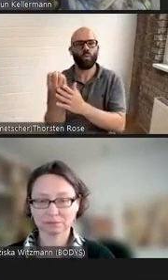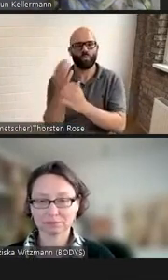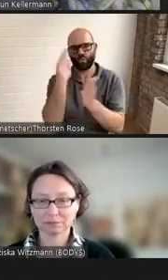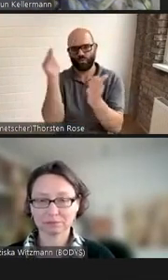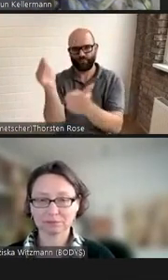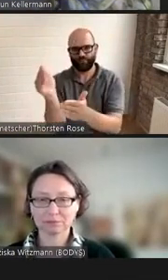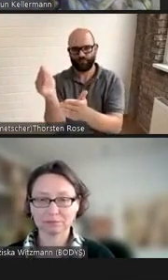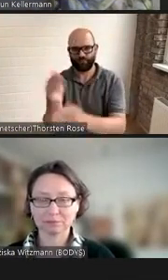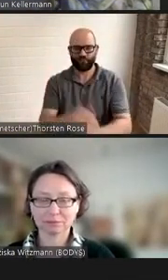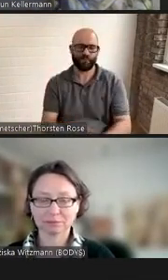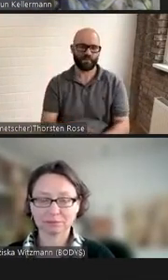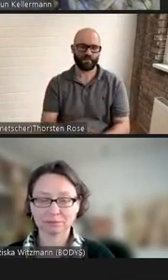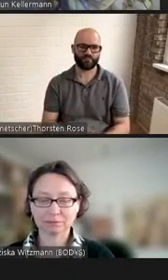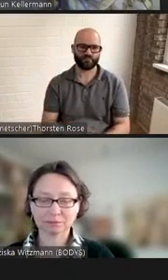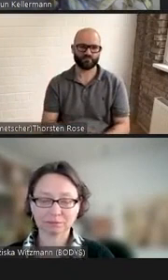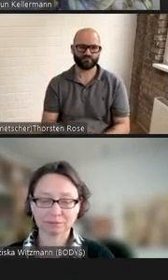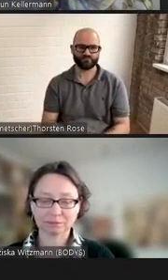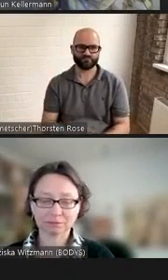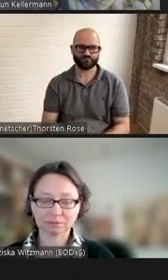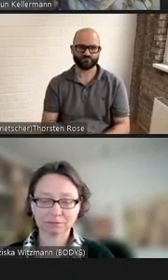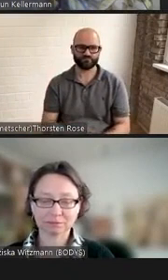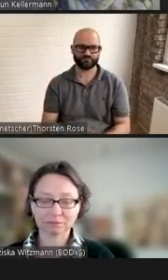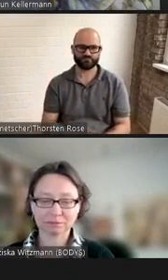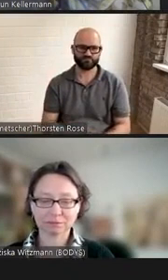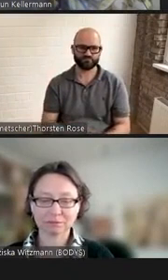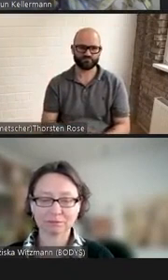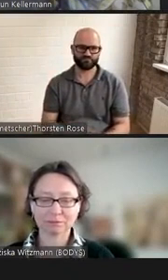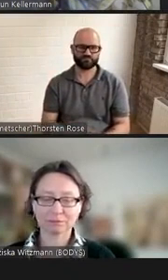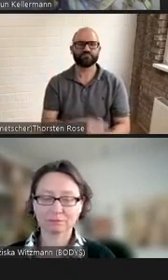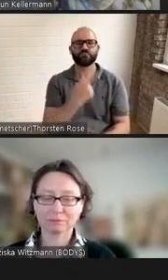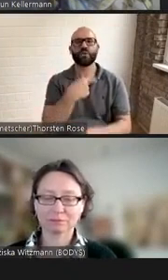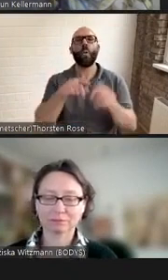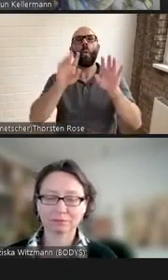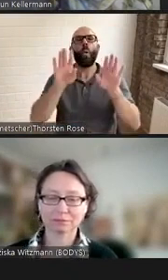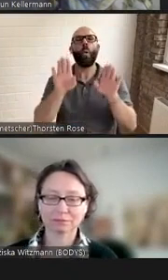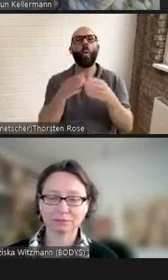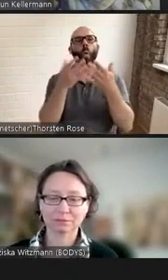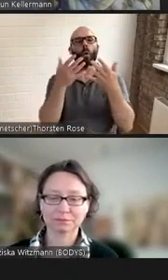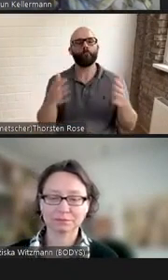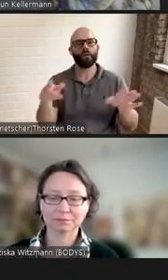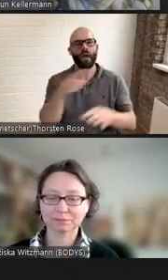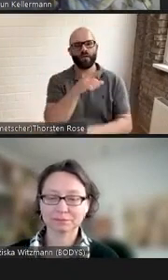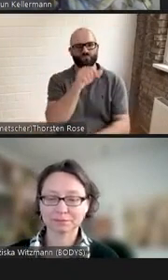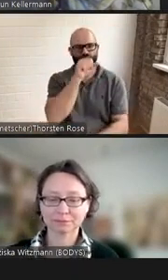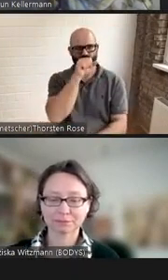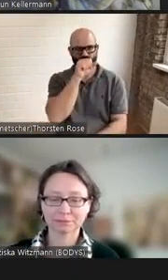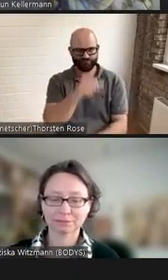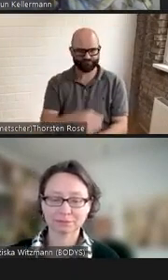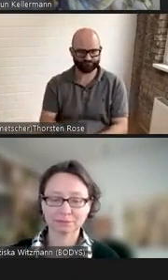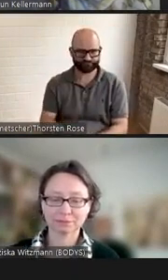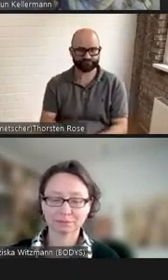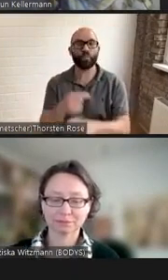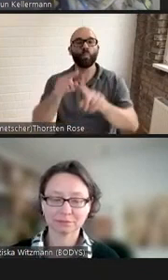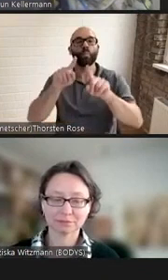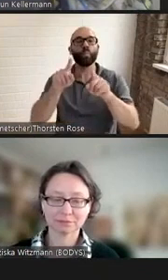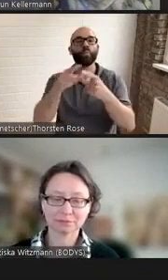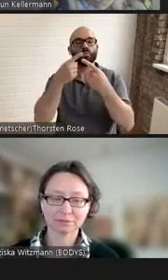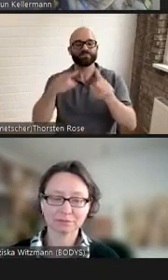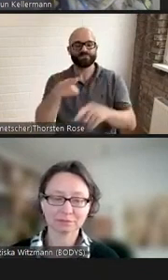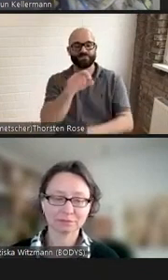Er geht gerne in die Oper, er hört gerne Musik und er